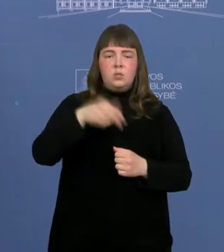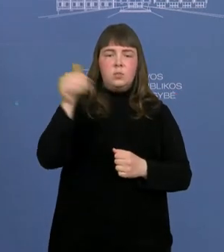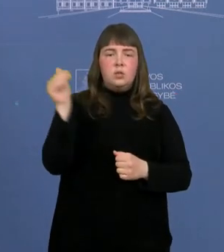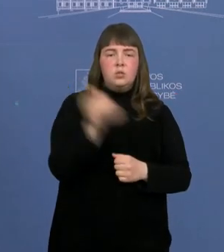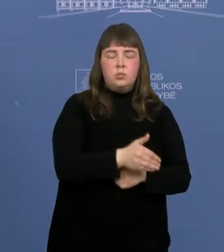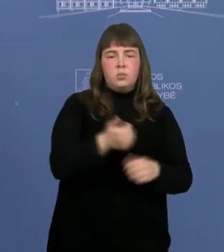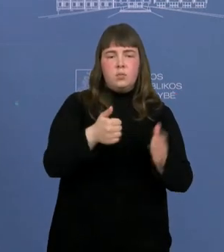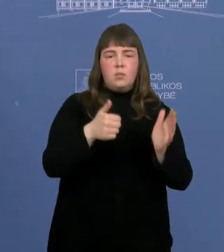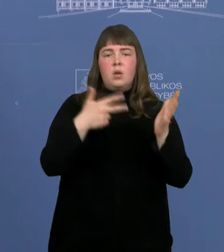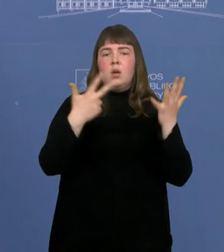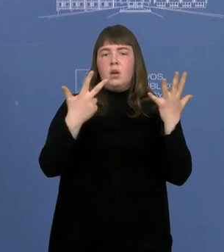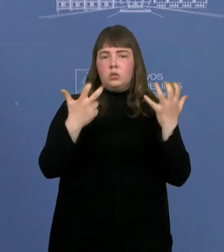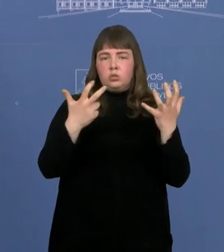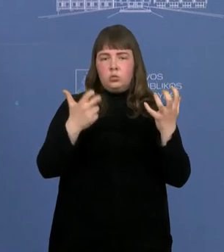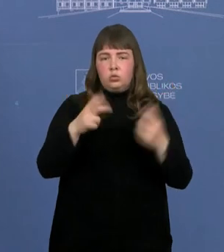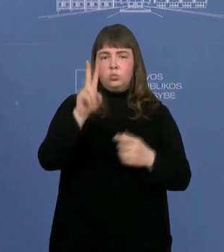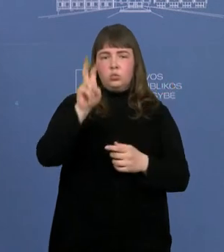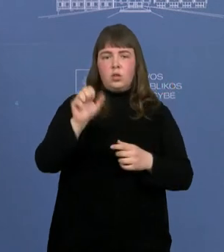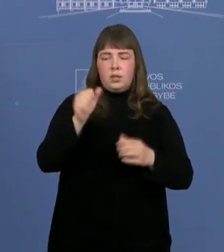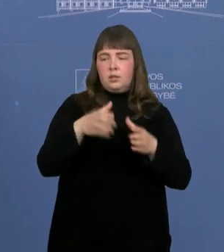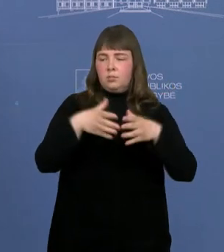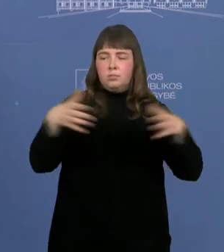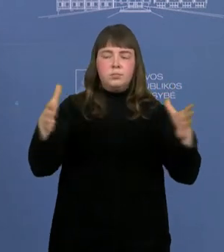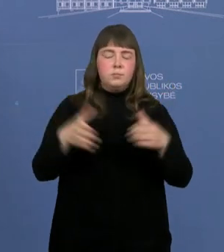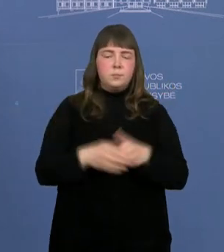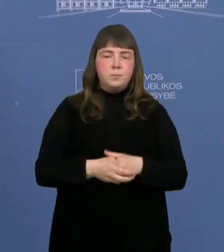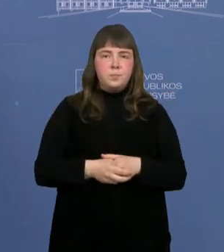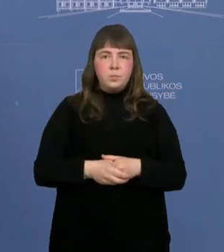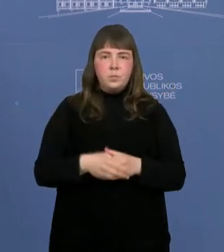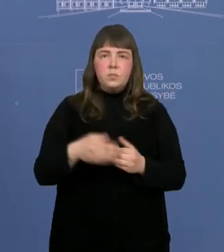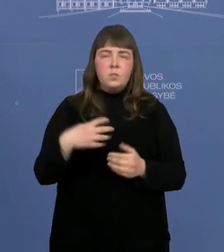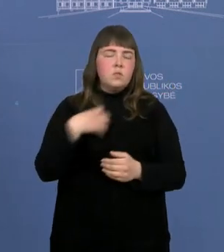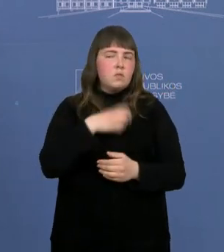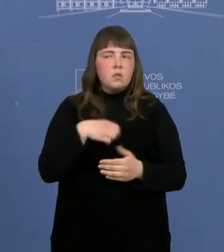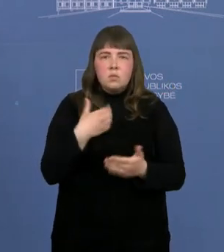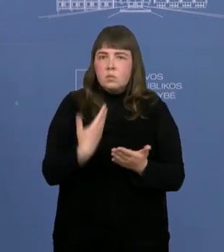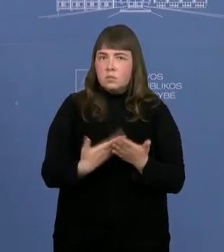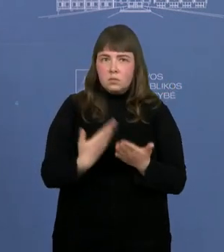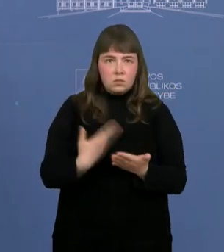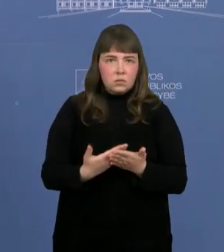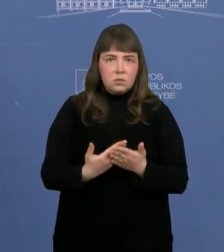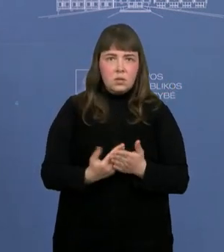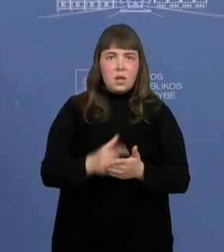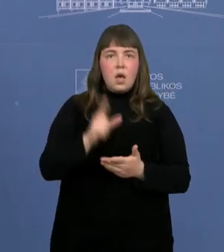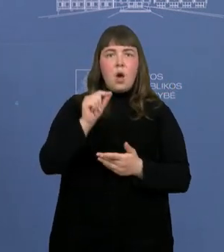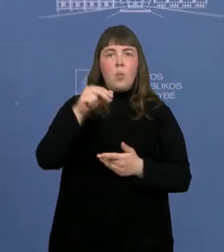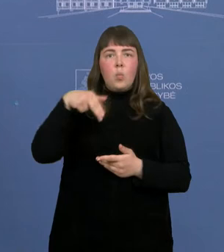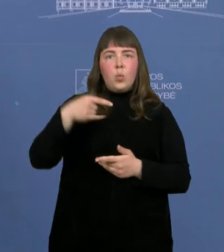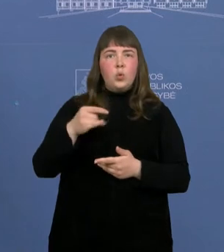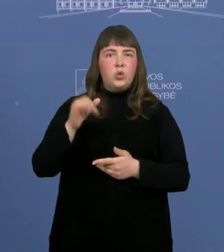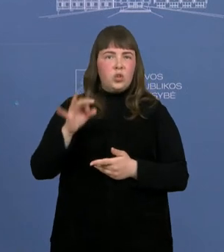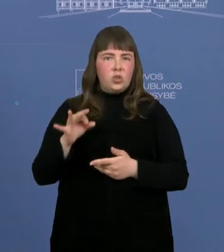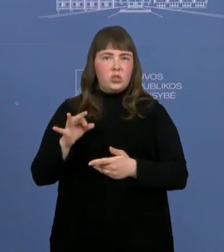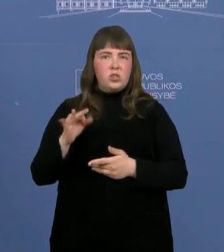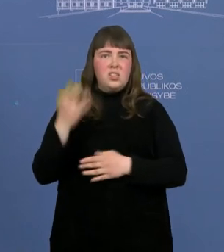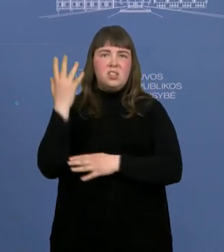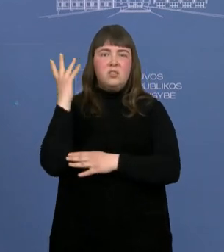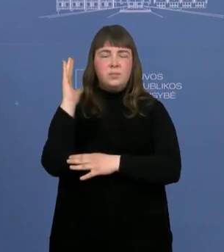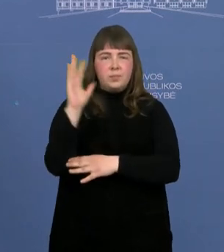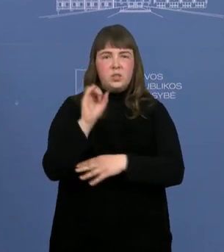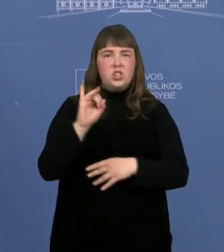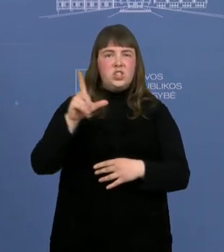hektarų. Kodėl tai reikšmingas dalykas? Nes punio šilas yra tokia vienalytė